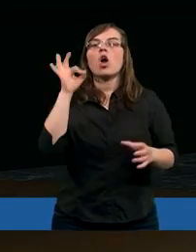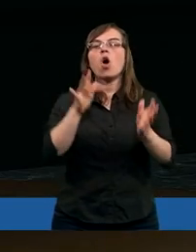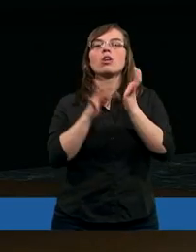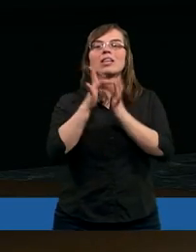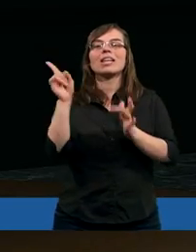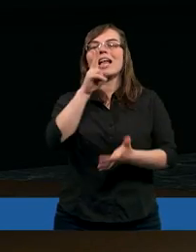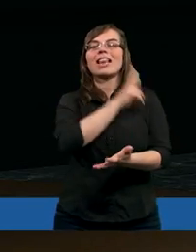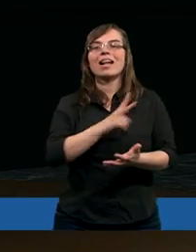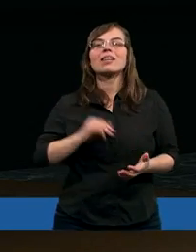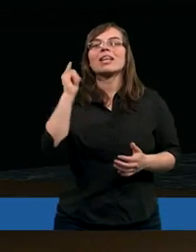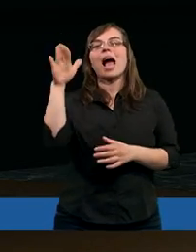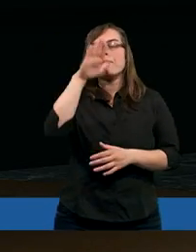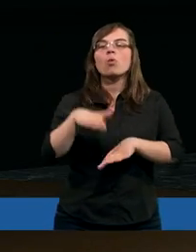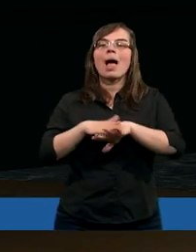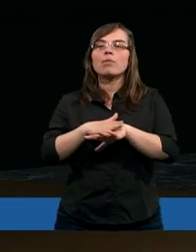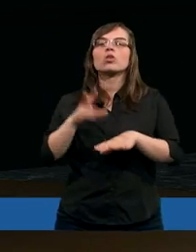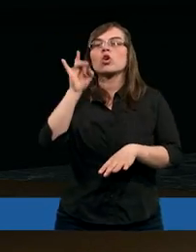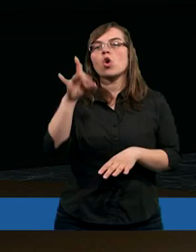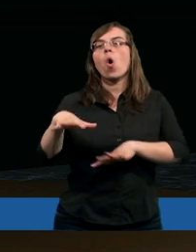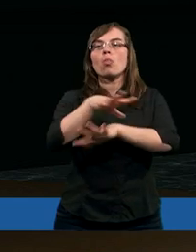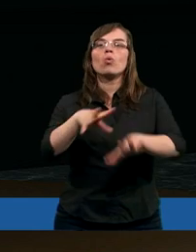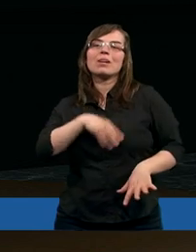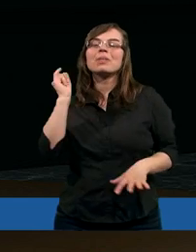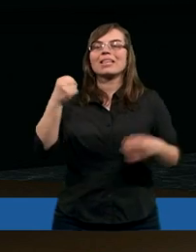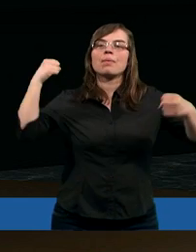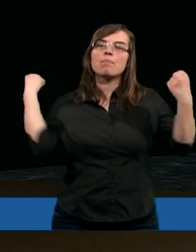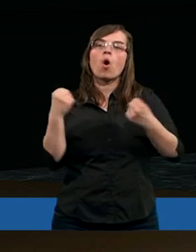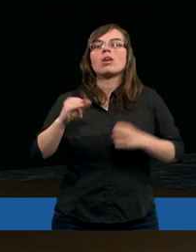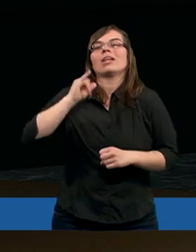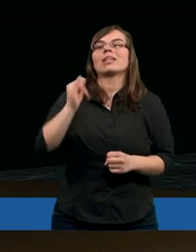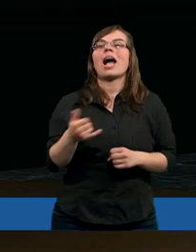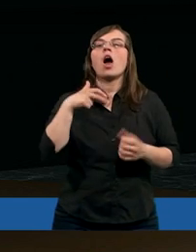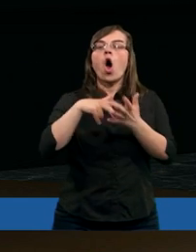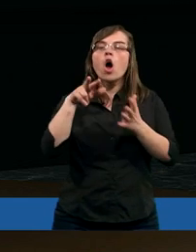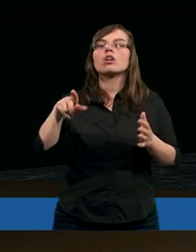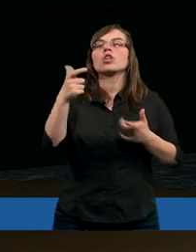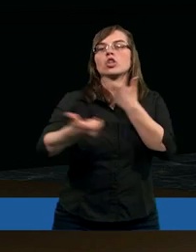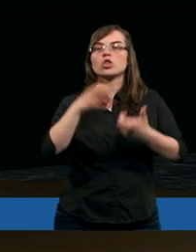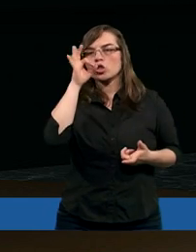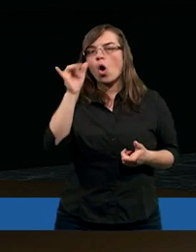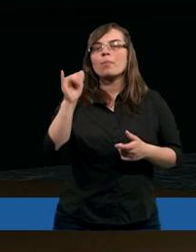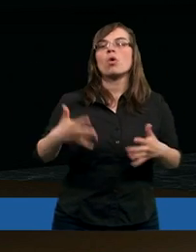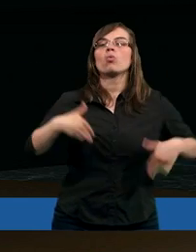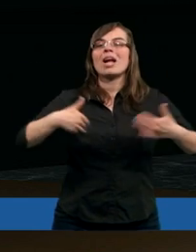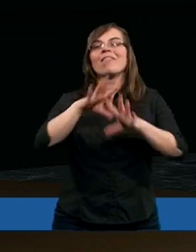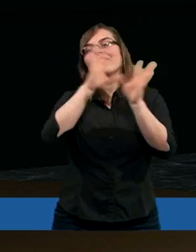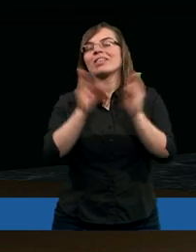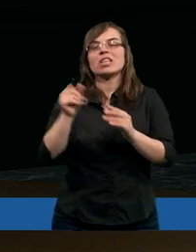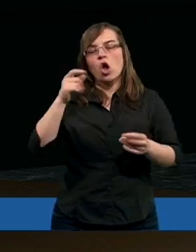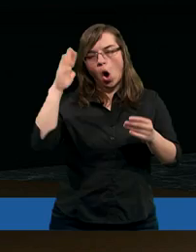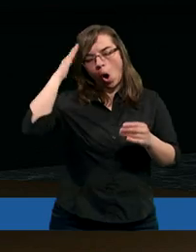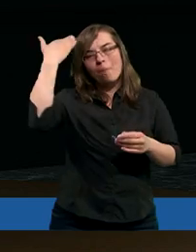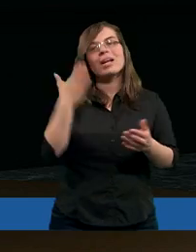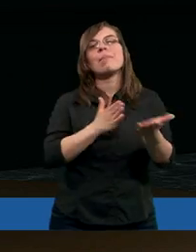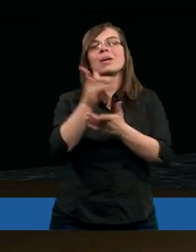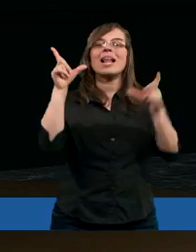O Jezusie z Nazaretu, jak Bóg namaścił Go Duchem Świętym i mocą, jak chodził, czyniąc dobrze i uzdrawiając wszystkich